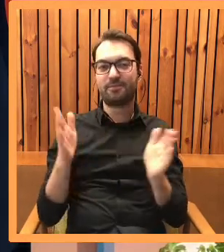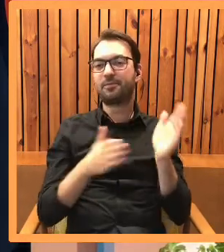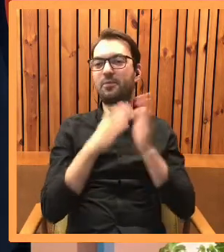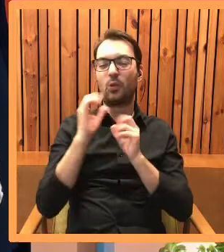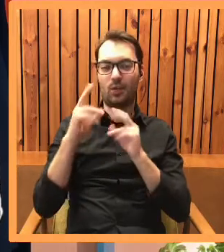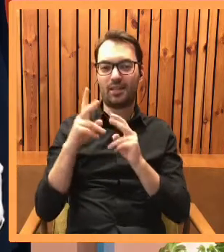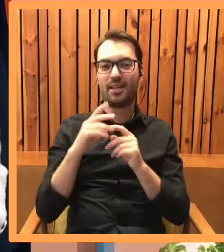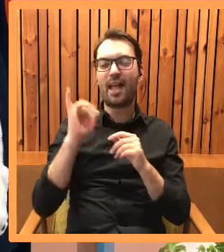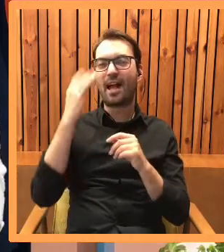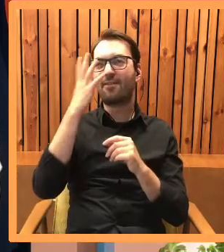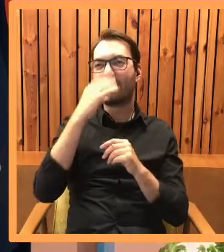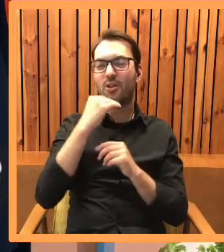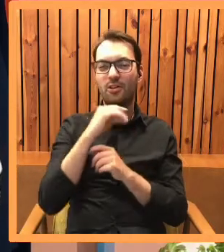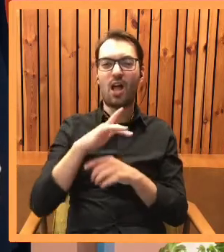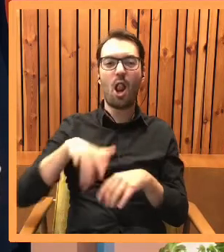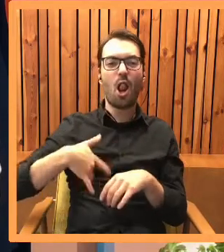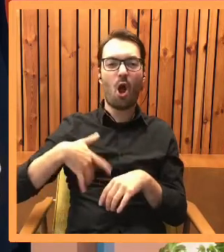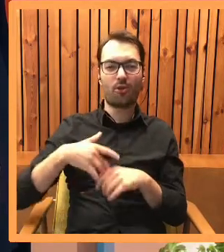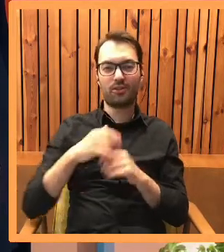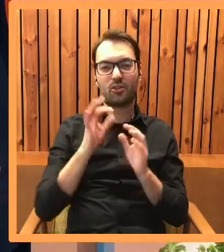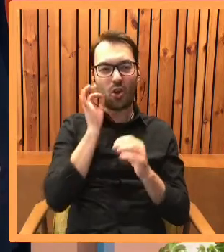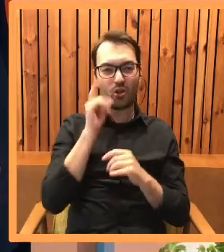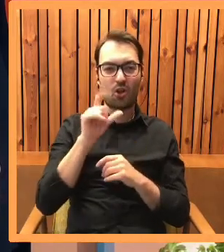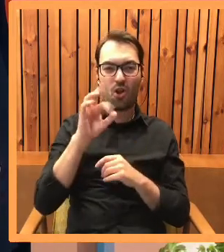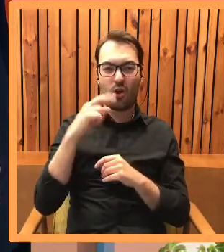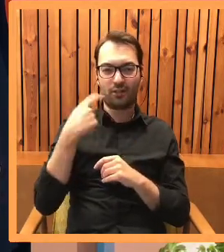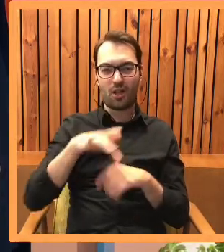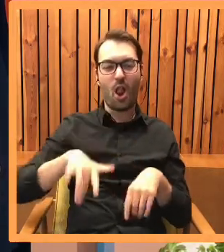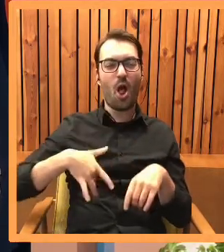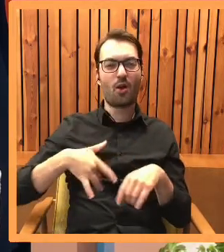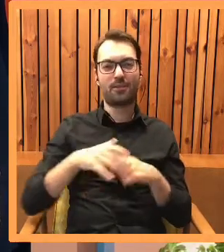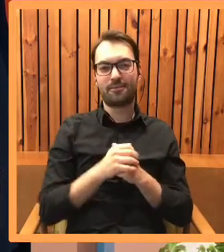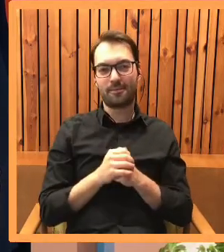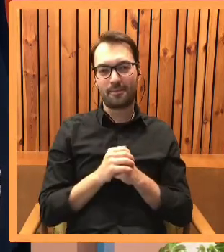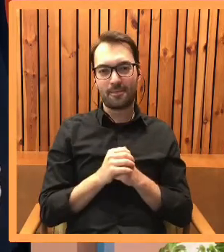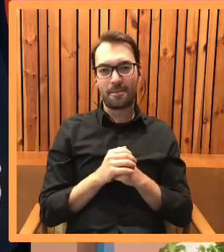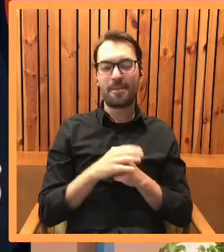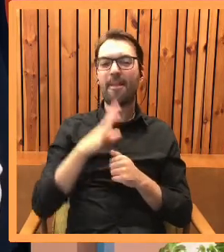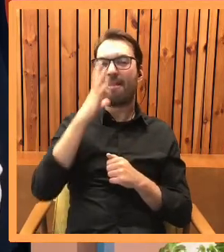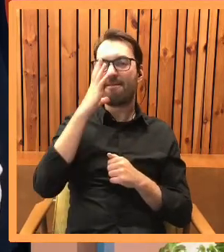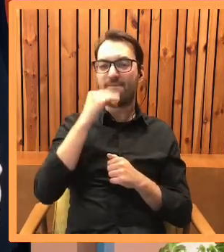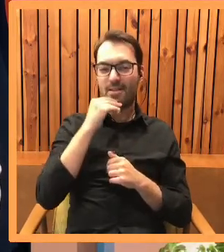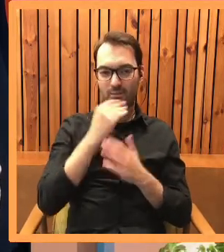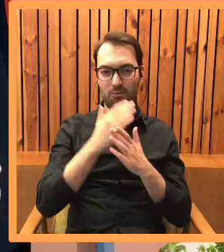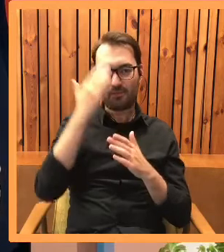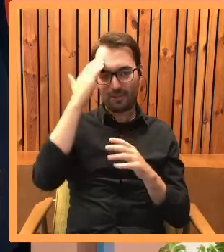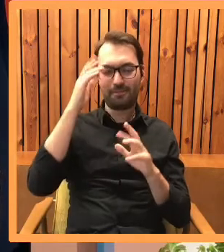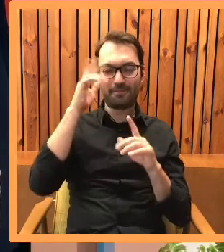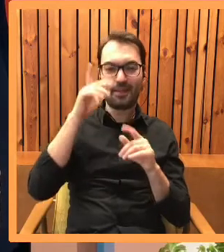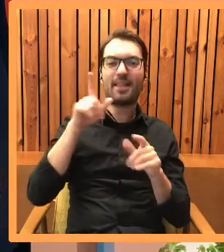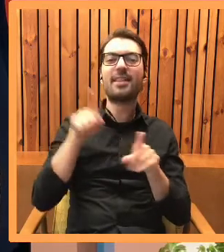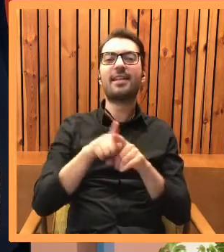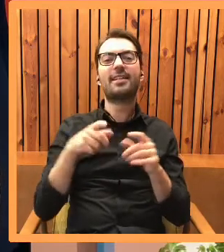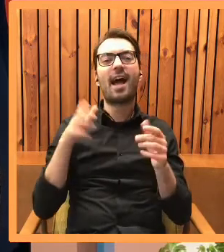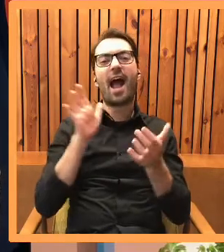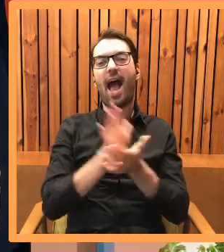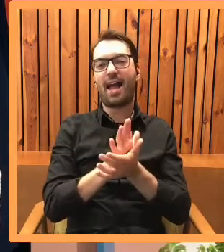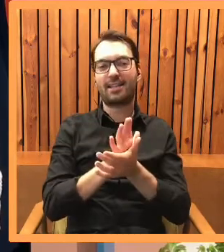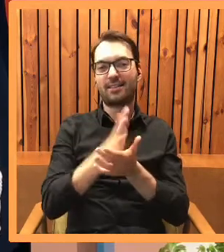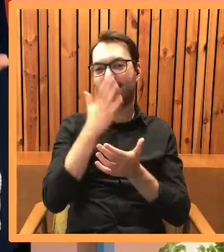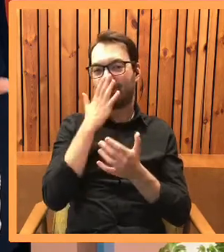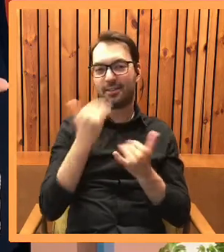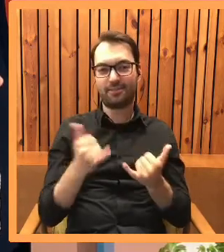sobie Lorda. Najpierw zacznijmy od tego wyglądu zewnętrznego. Trochę już wspomniałaś, ale powiedzmy też o tych cechach charakteru.